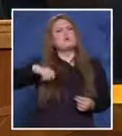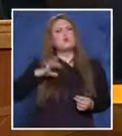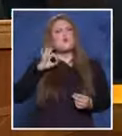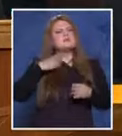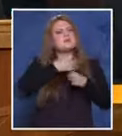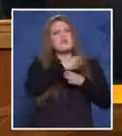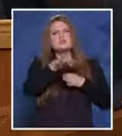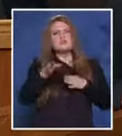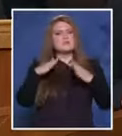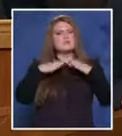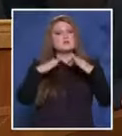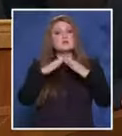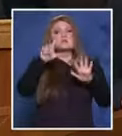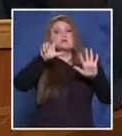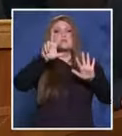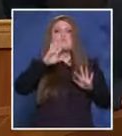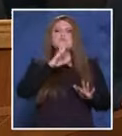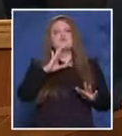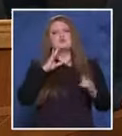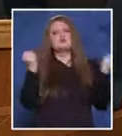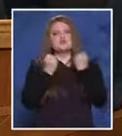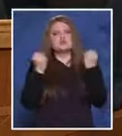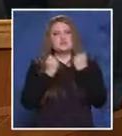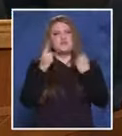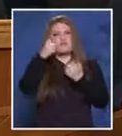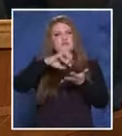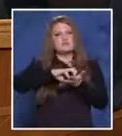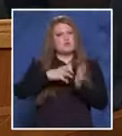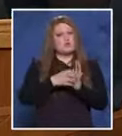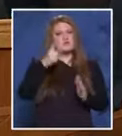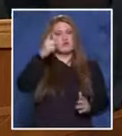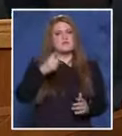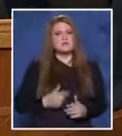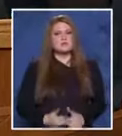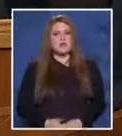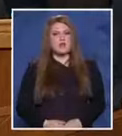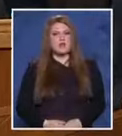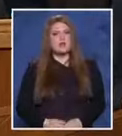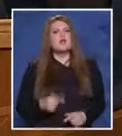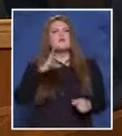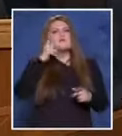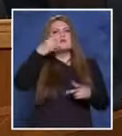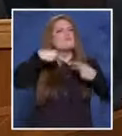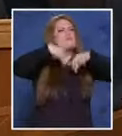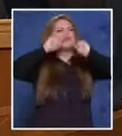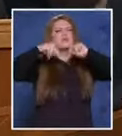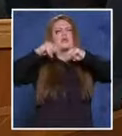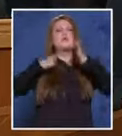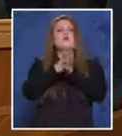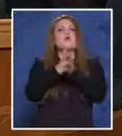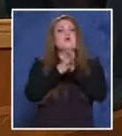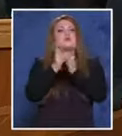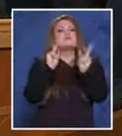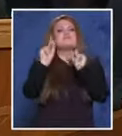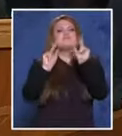Но иначе 7-8 души живеят в това. Малко хора сте. Малко хора Ами изселиха се, продадоха се къщите и хората.